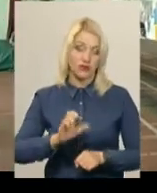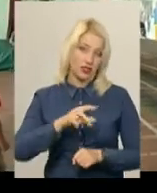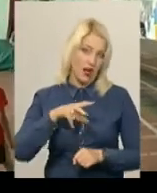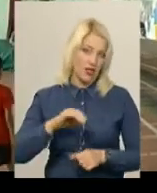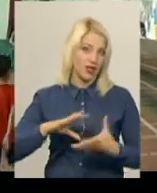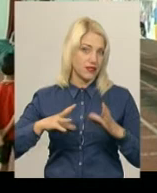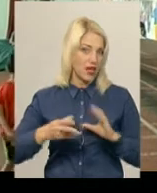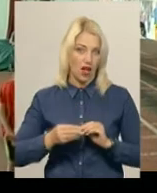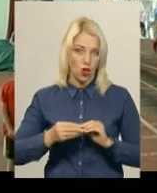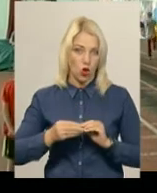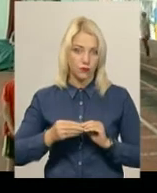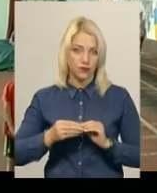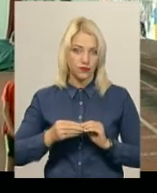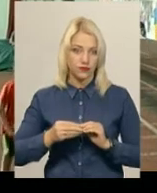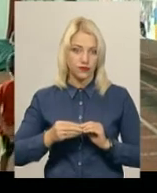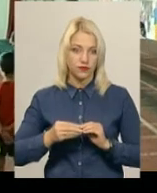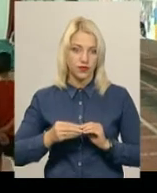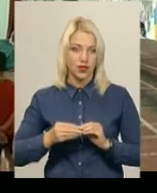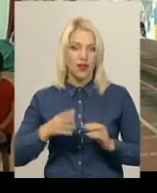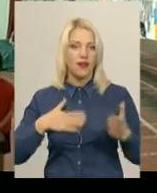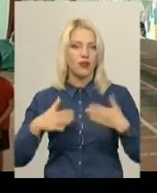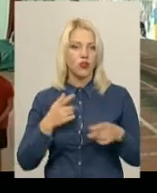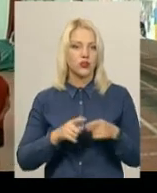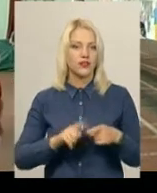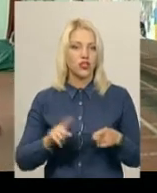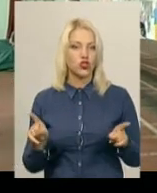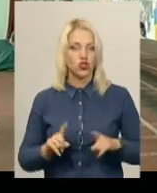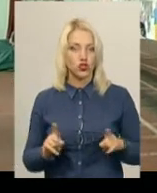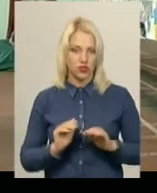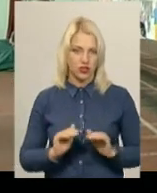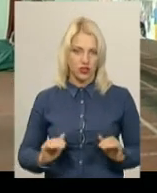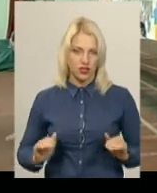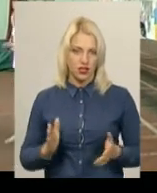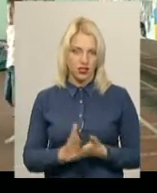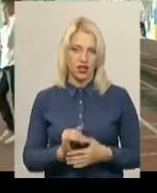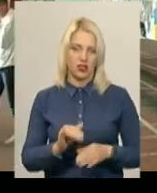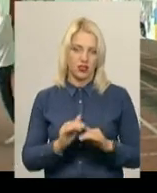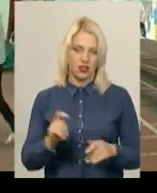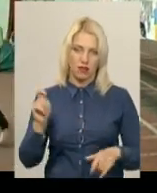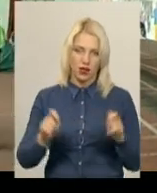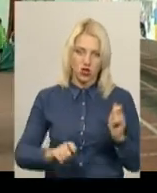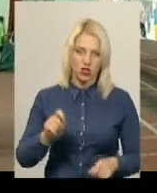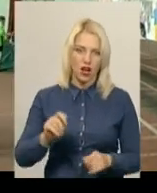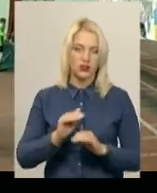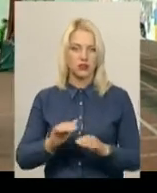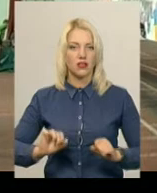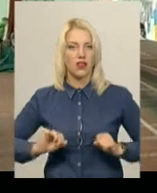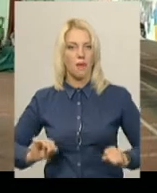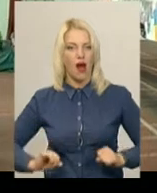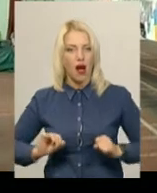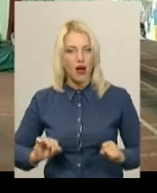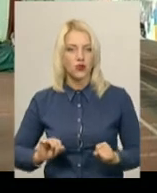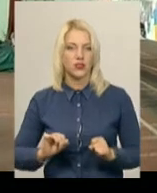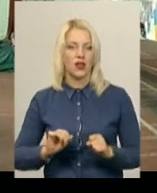взагалом радує те, що діти є, діти приїжджають, діти намагаються